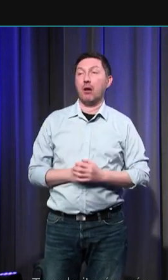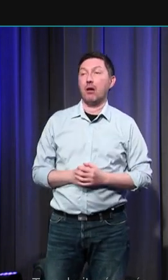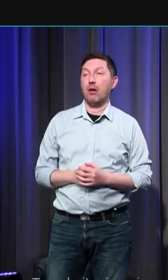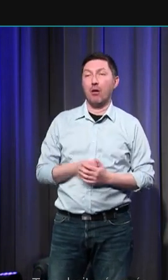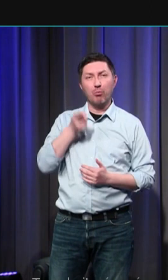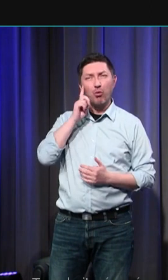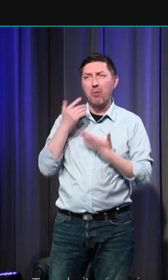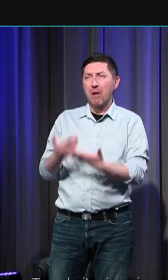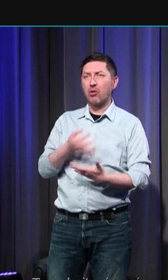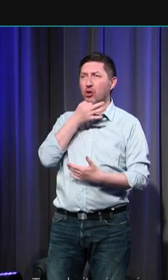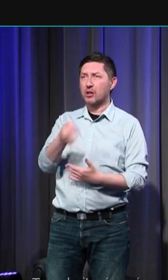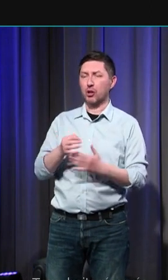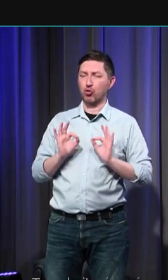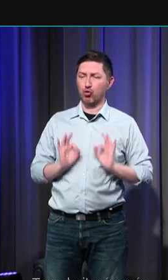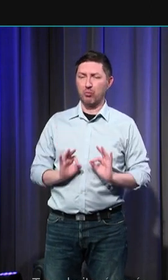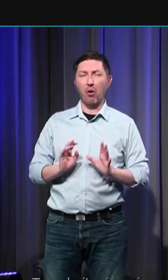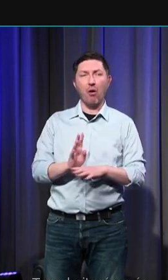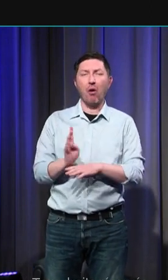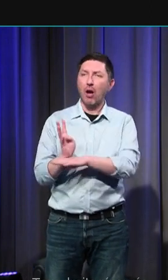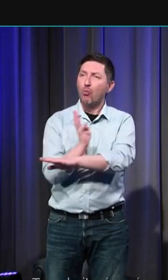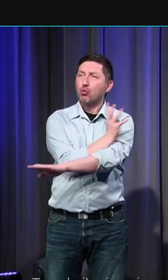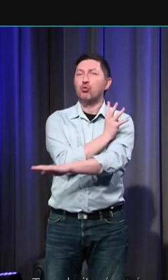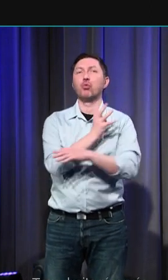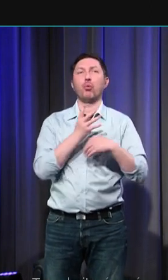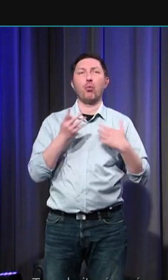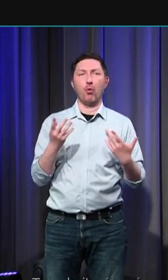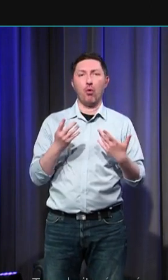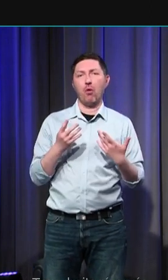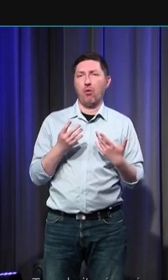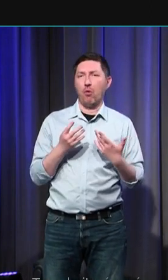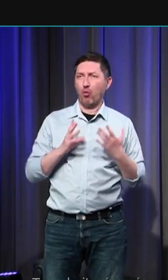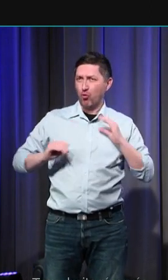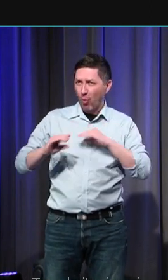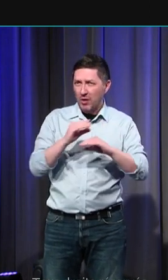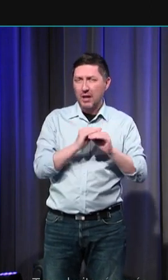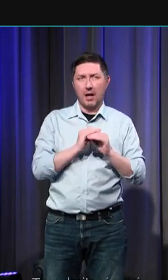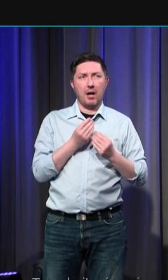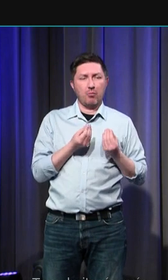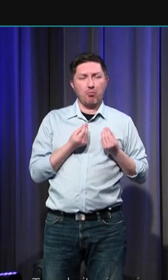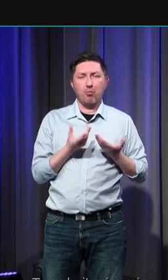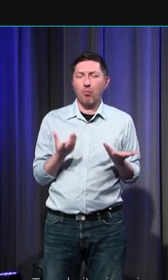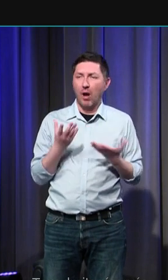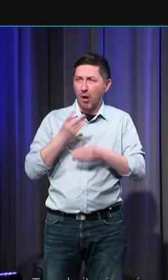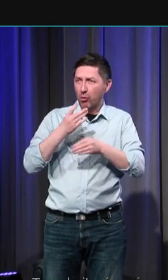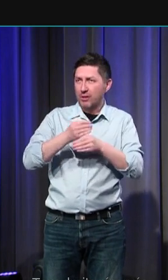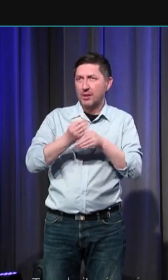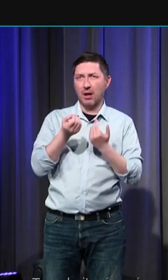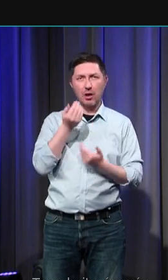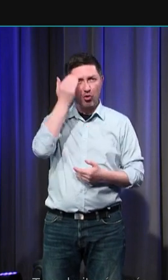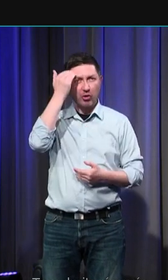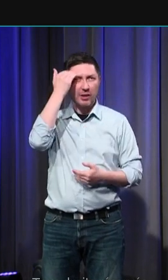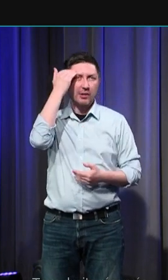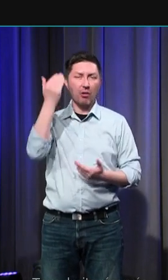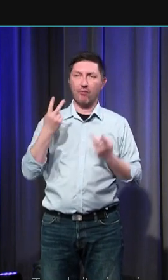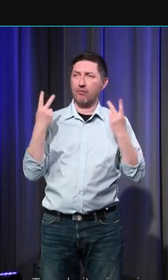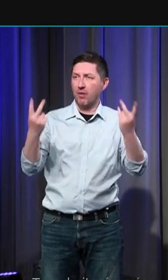rationalité, montre le rôle plein qu'elles jouent dans l'apprentissage des connaissances, des valeurs, comment elles